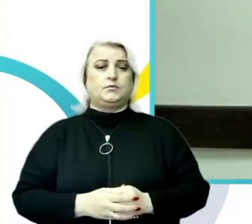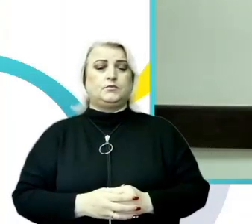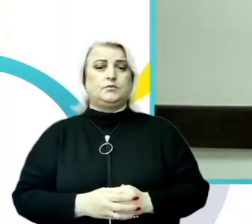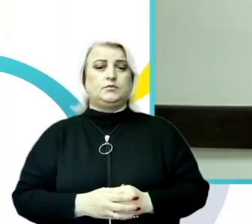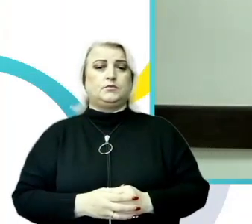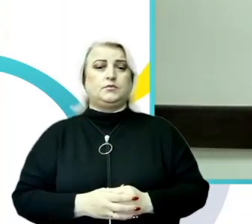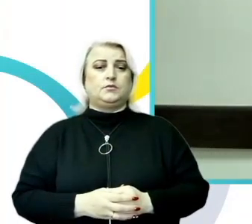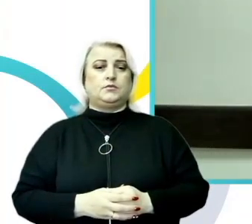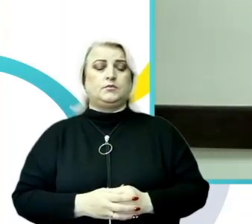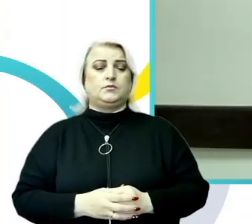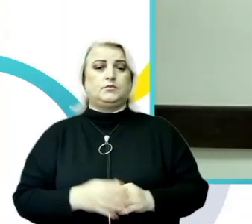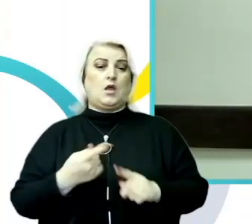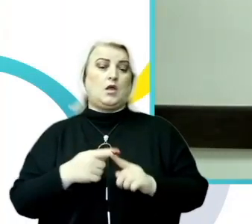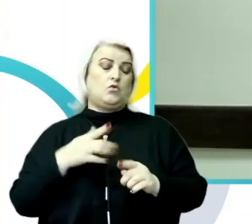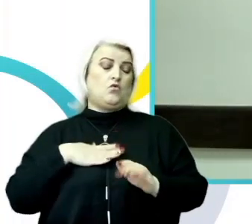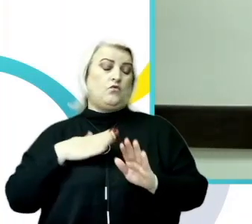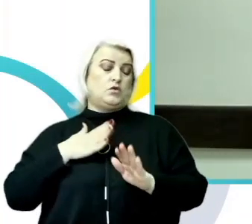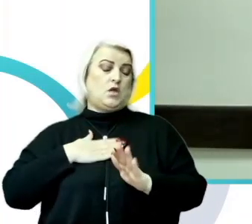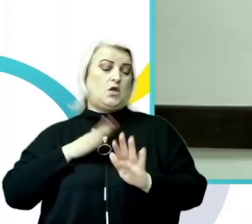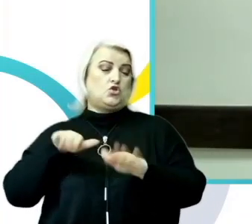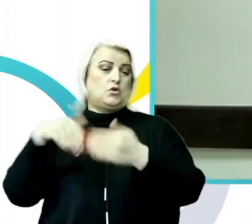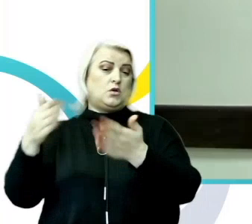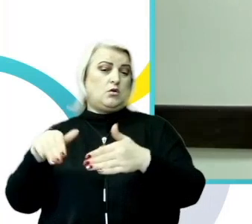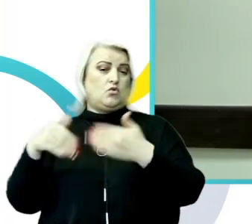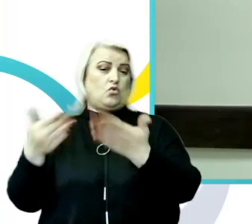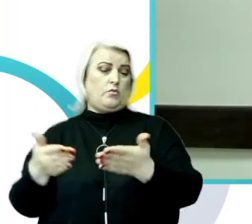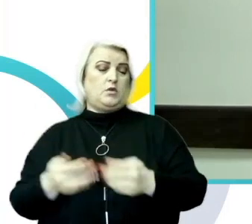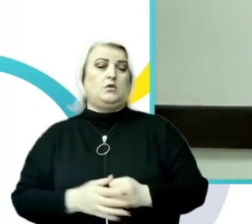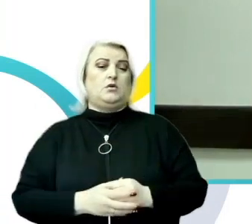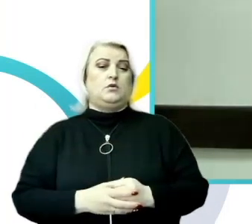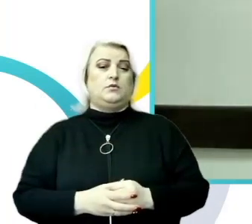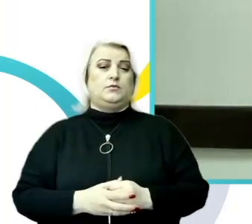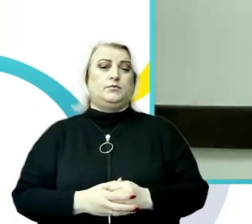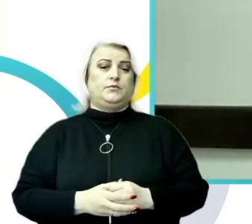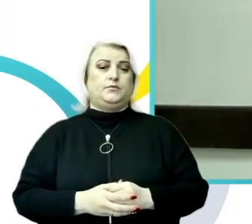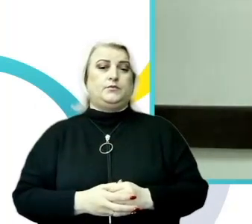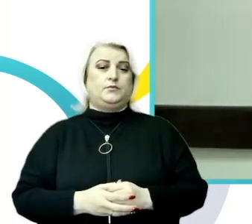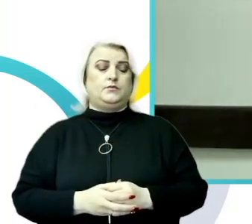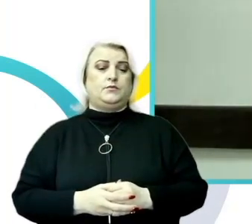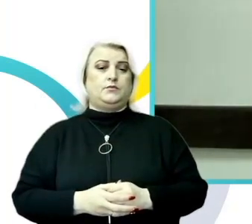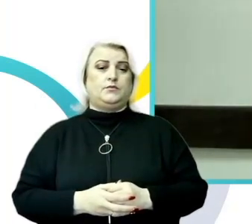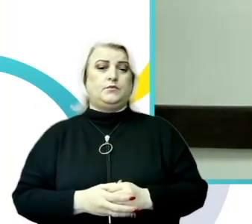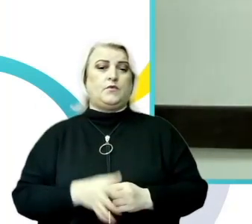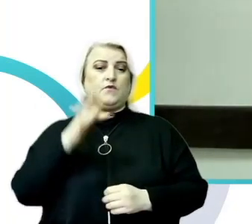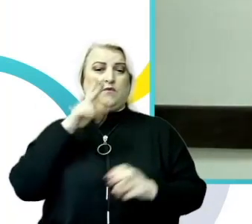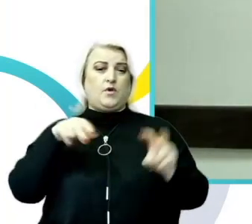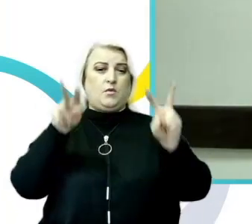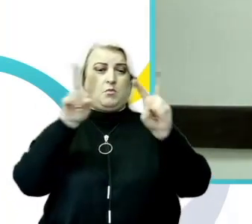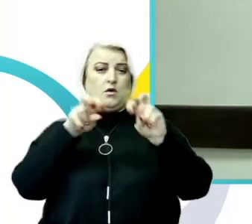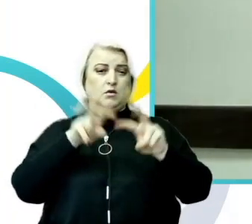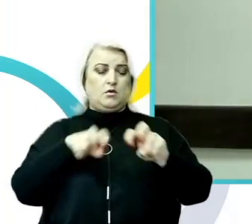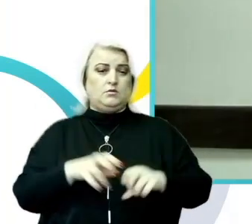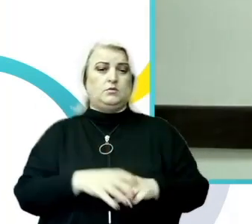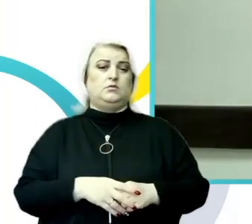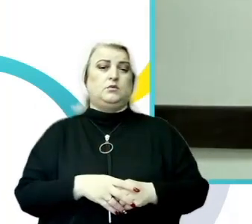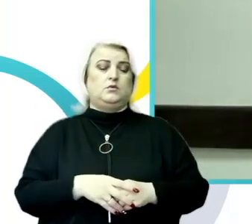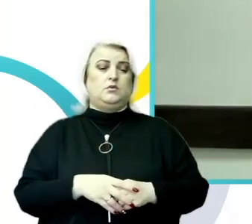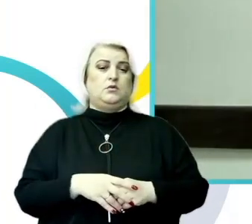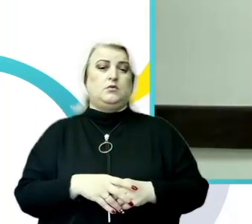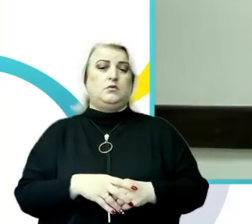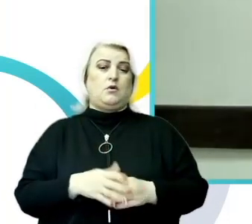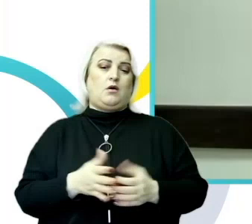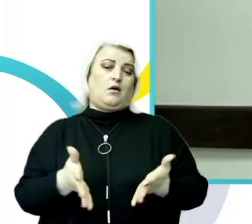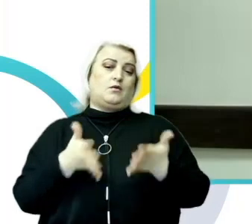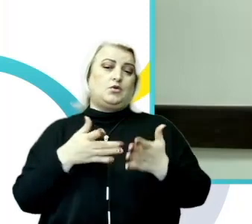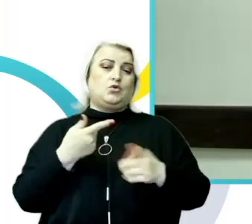acelea recomandări pe care le-am identificat noi în procesul de analiză. Cu siguranță ele pot fi